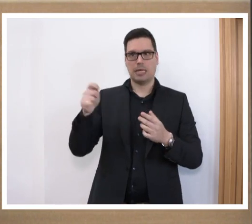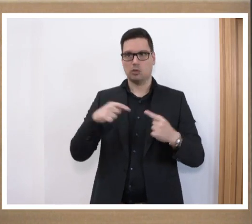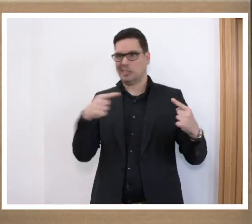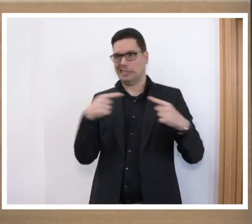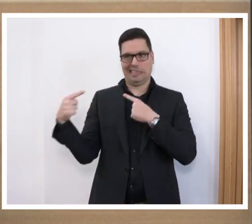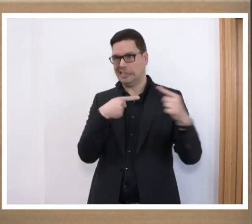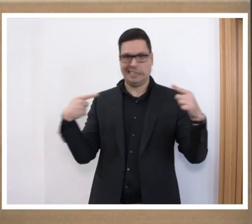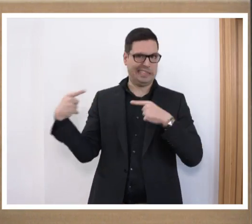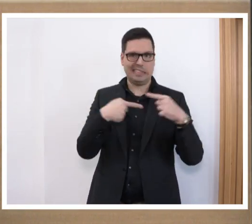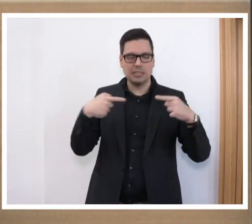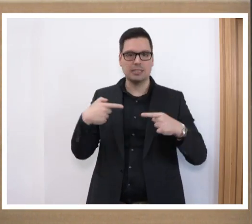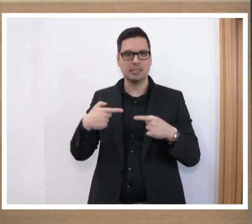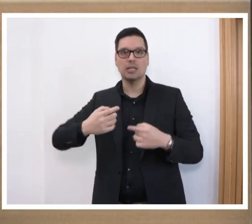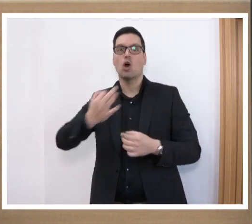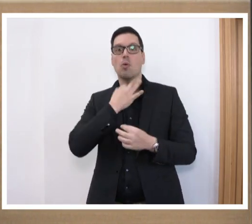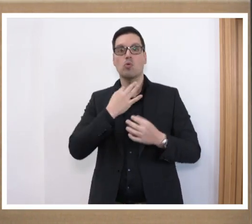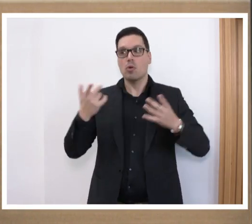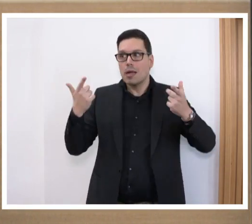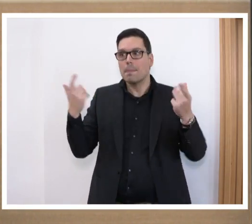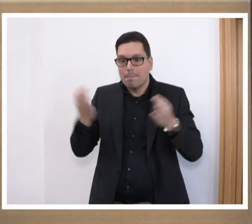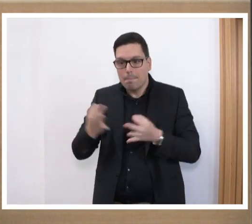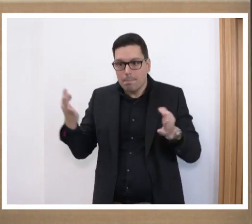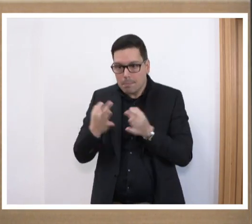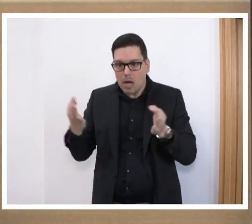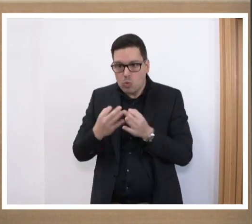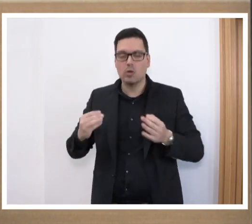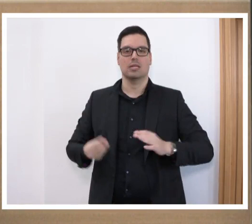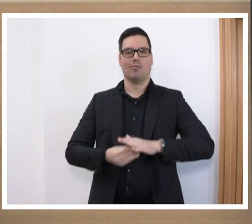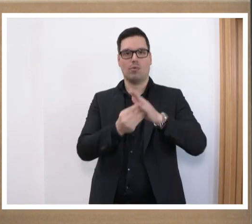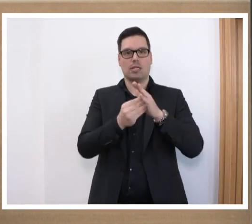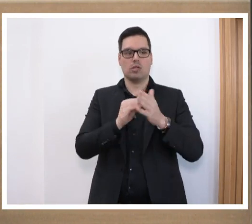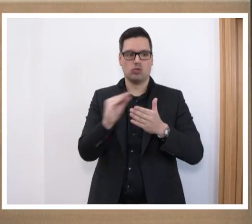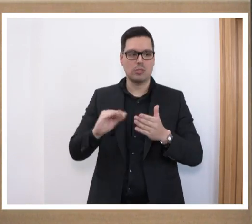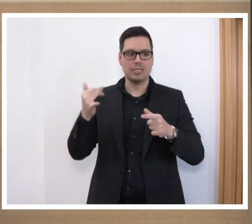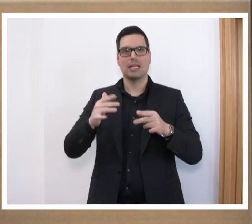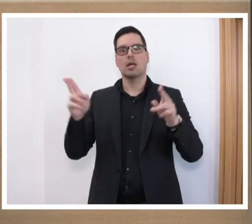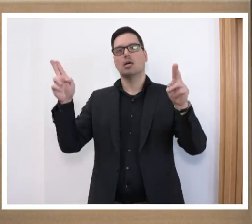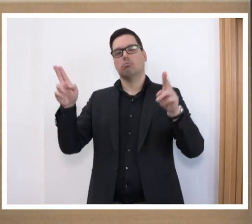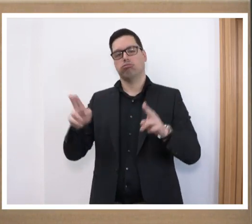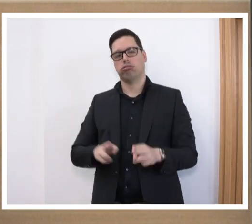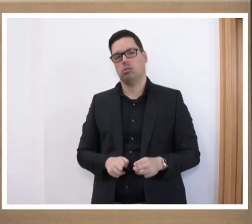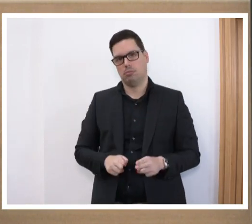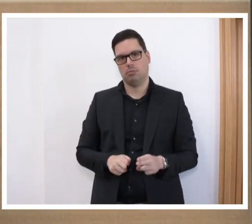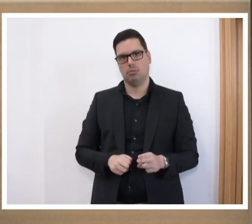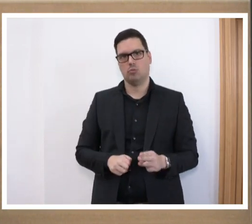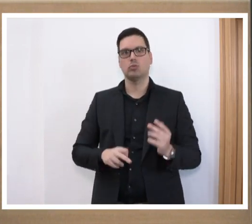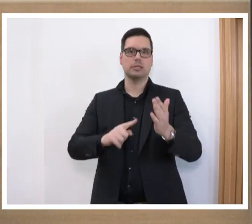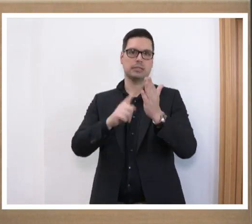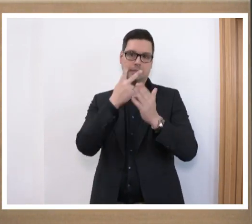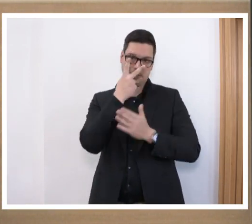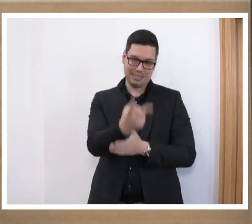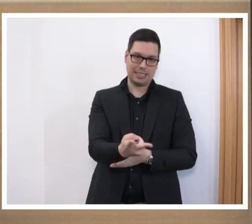waren zum Thema Notwendigkeit der Förderschulen, dass diese Debatte doch deutlich abgeäppt ist. Und es ist zu erkennen,